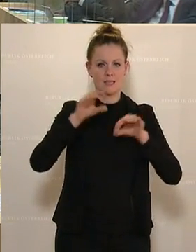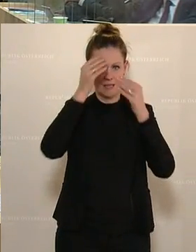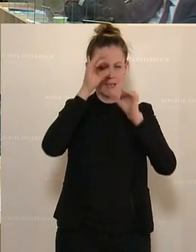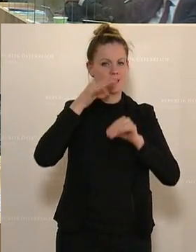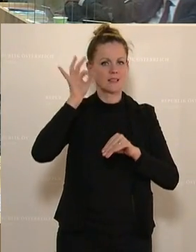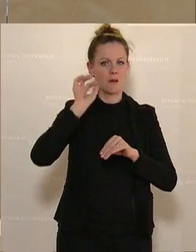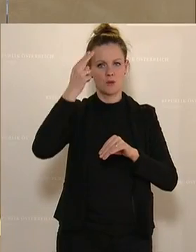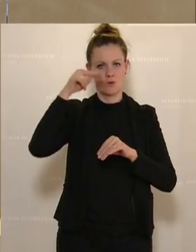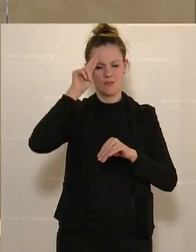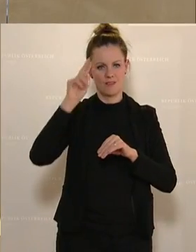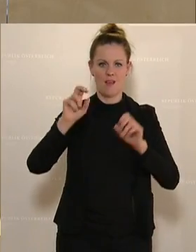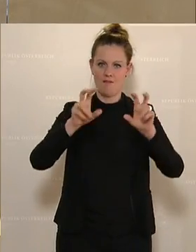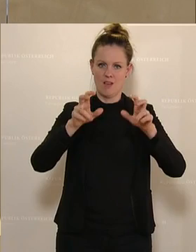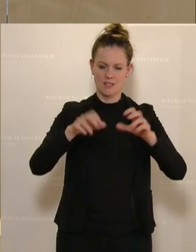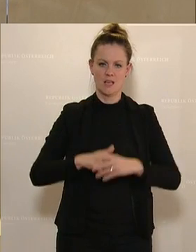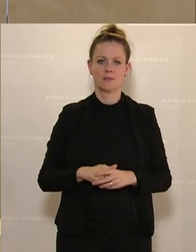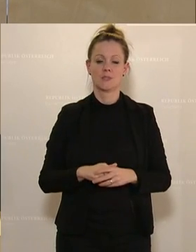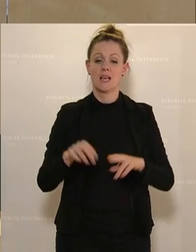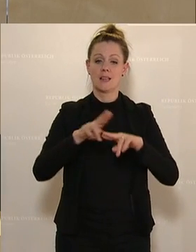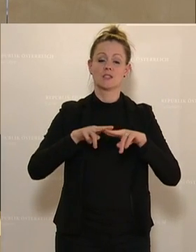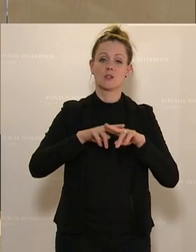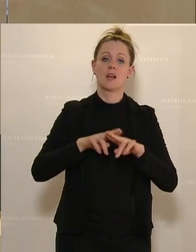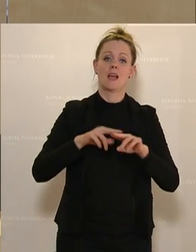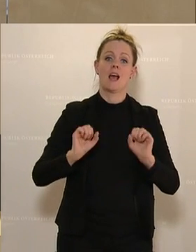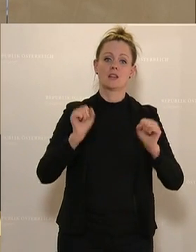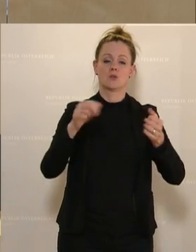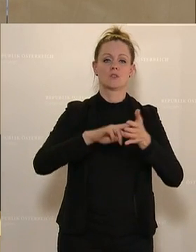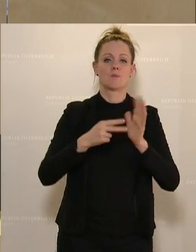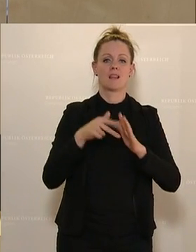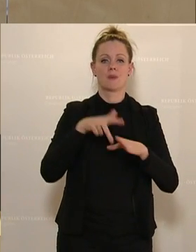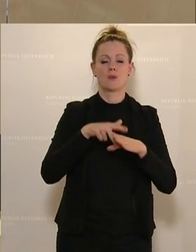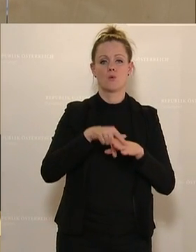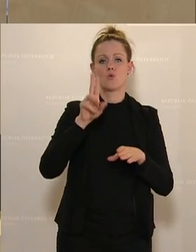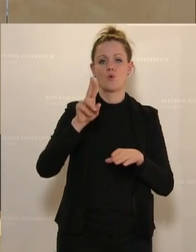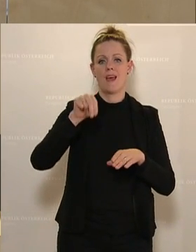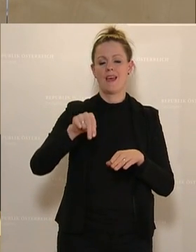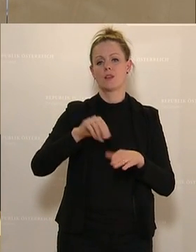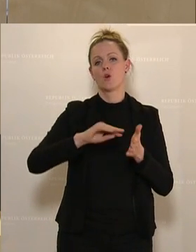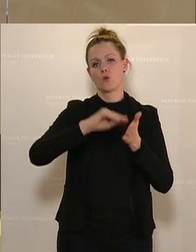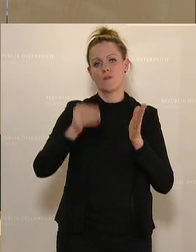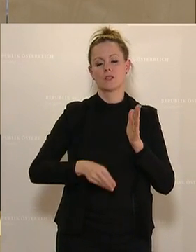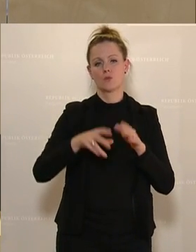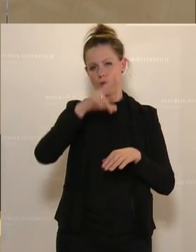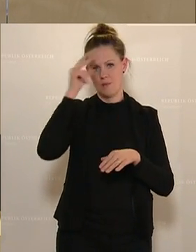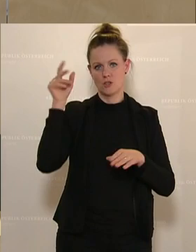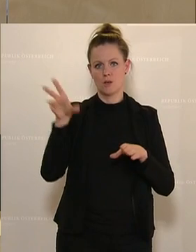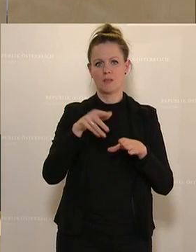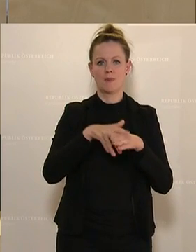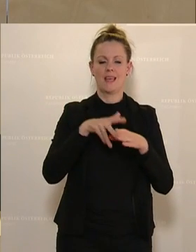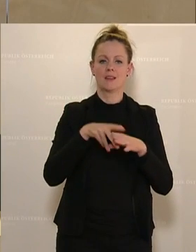vor den Bildschirmen. Der Nationale Aktionsplan Behinderung soll die Umsetzung der UNO-Konvention für Menschen mit Behinderung